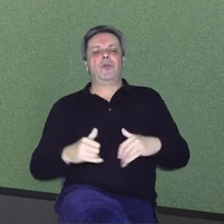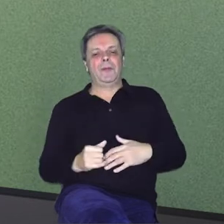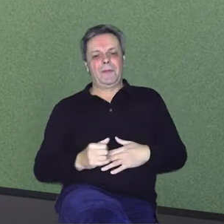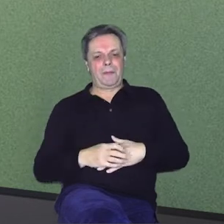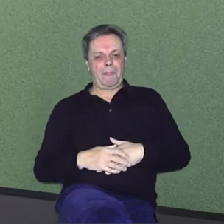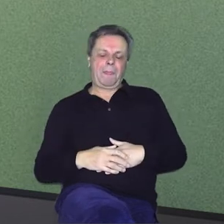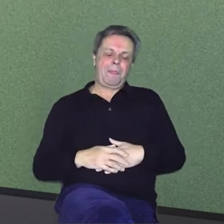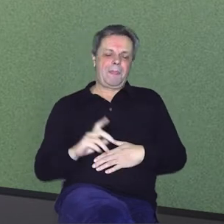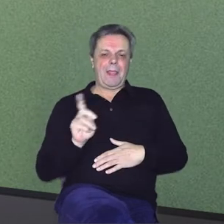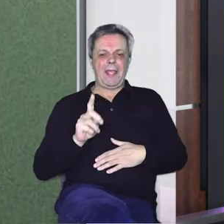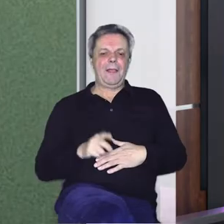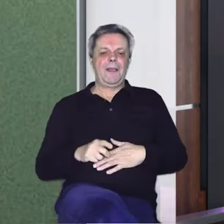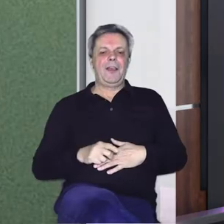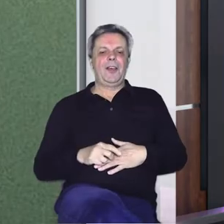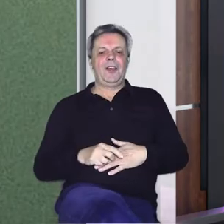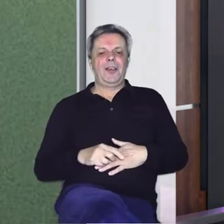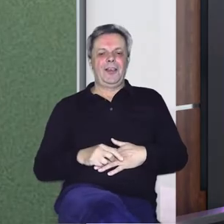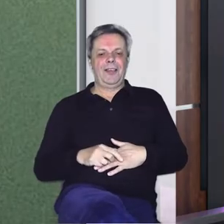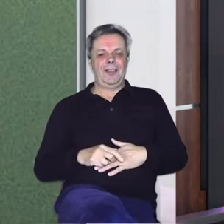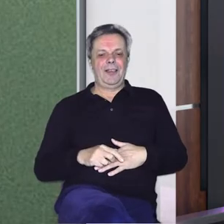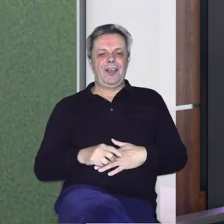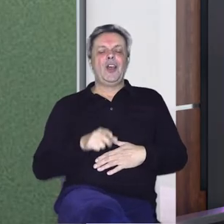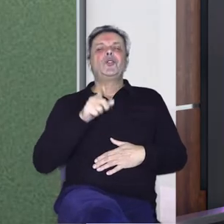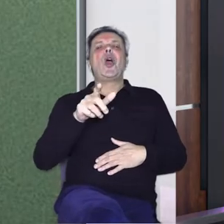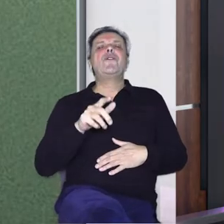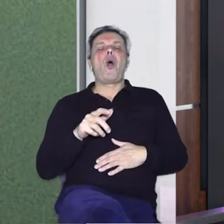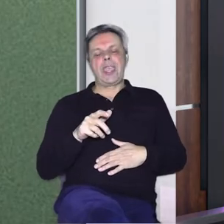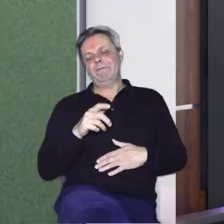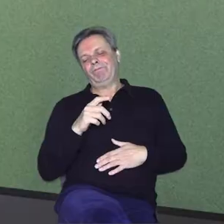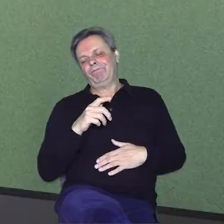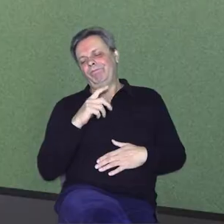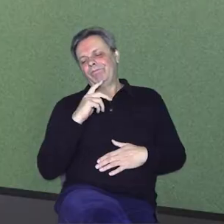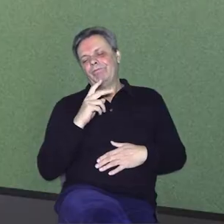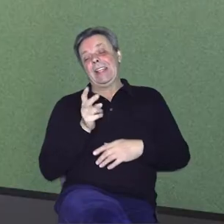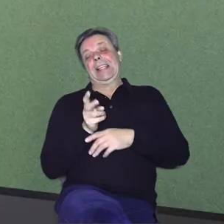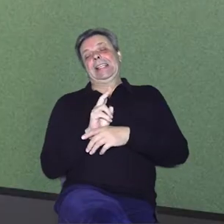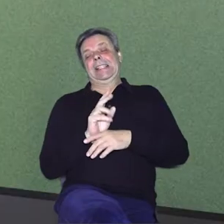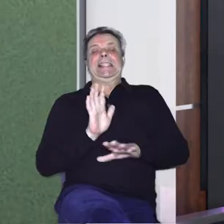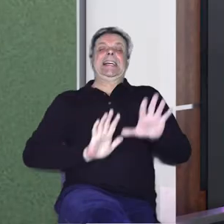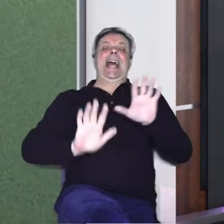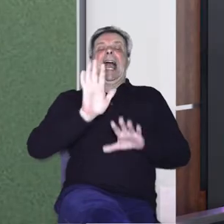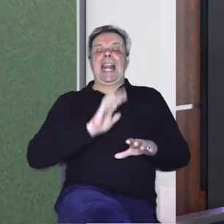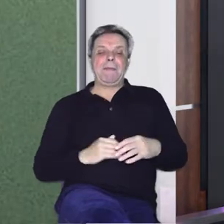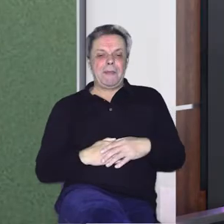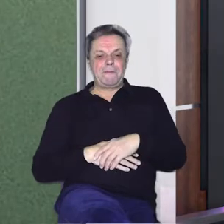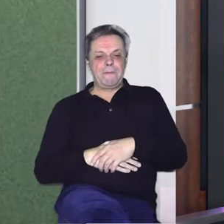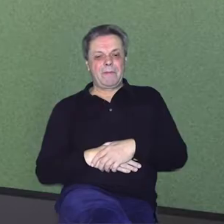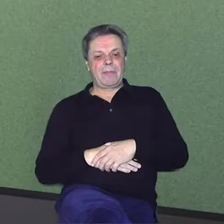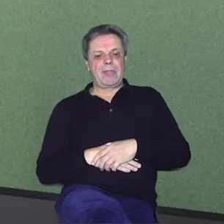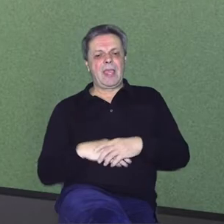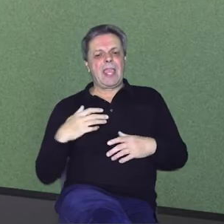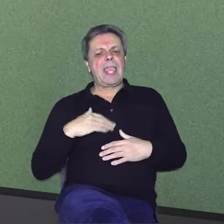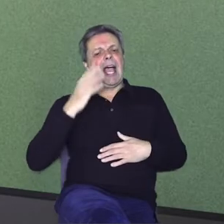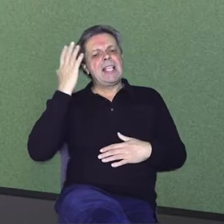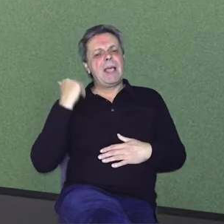biljaka pobiješ? Ne, ne, to je tvoj alibi, Željko. To je tvoj alibi. Ne znam, ne znam. Da što ću ti reći?